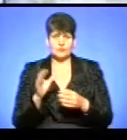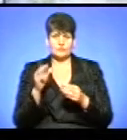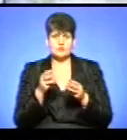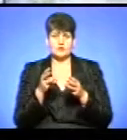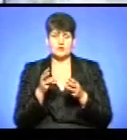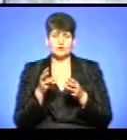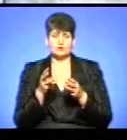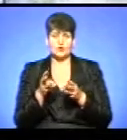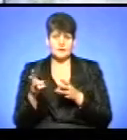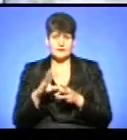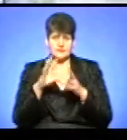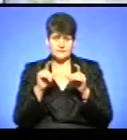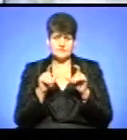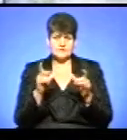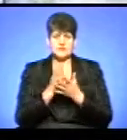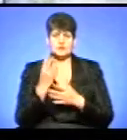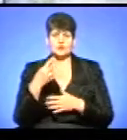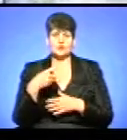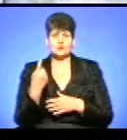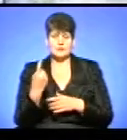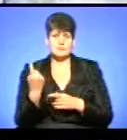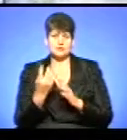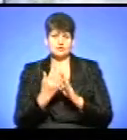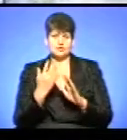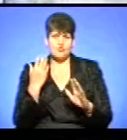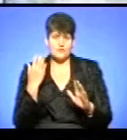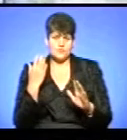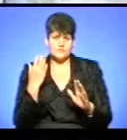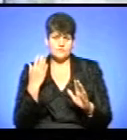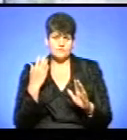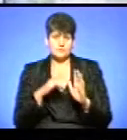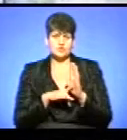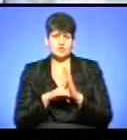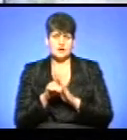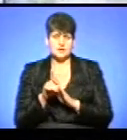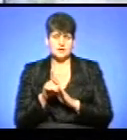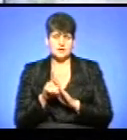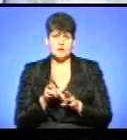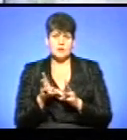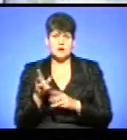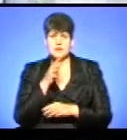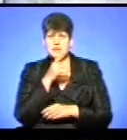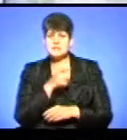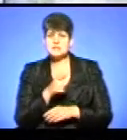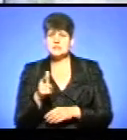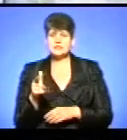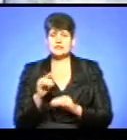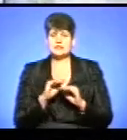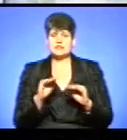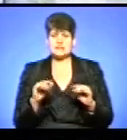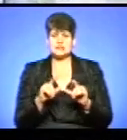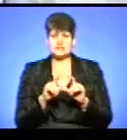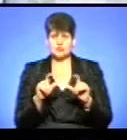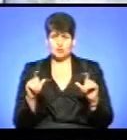Тернополі є 40 година, і першочергово почали опальний сезон в дитячих